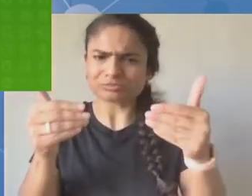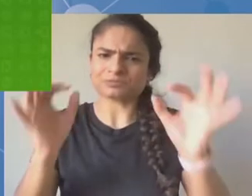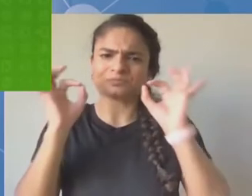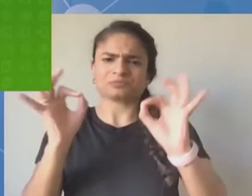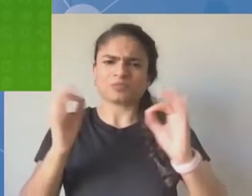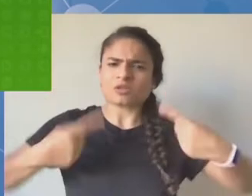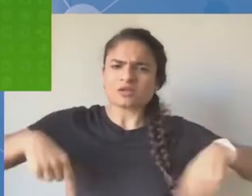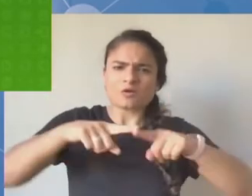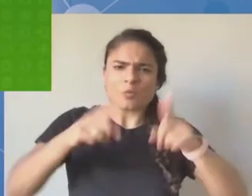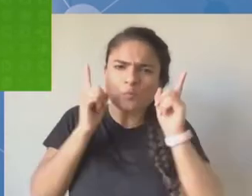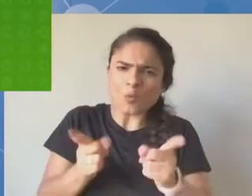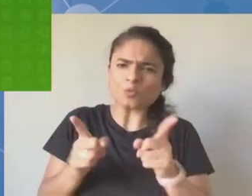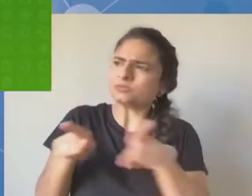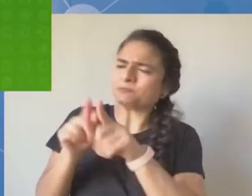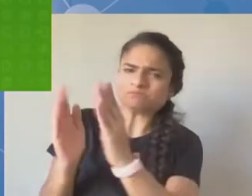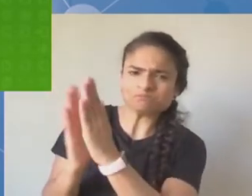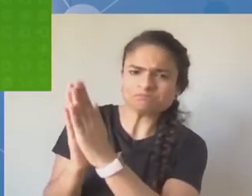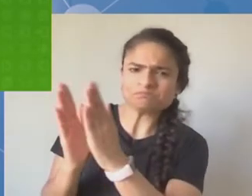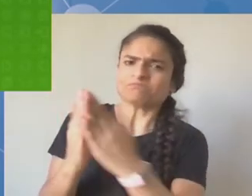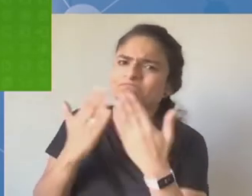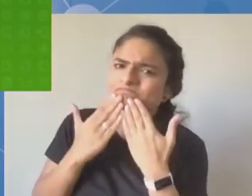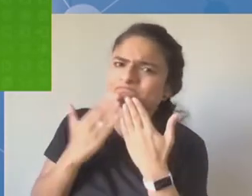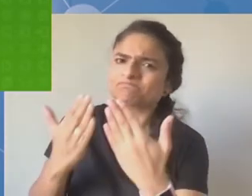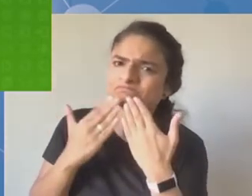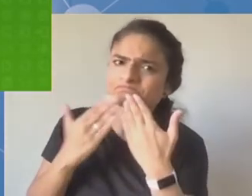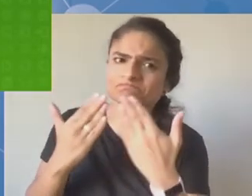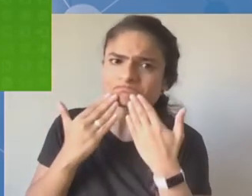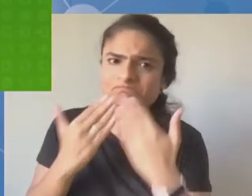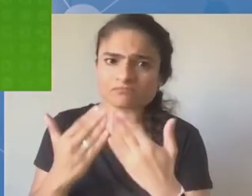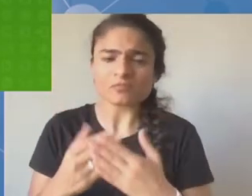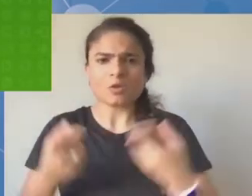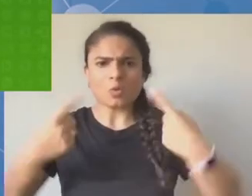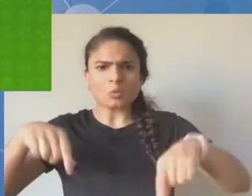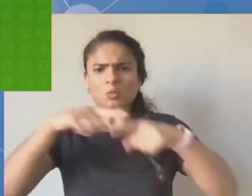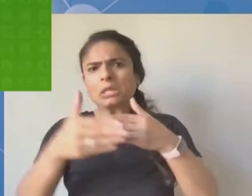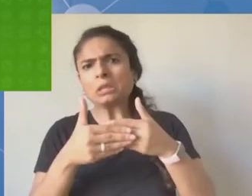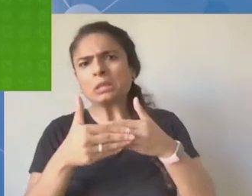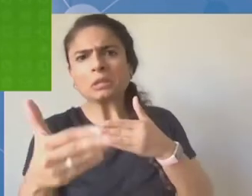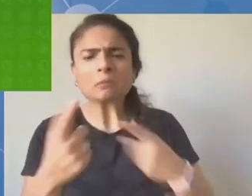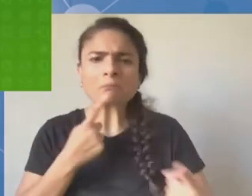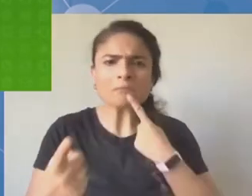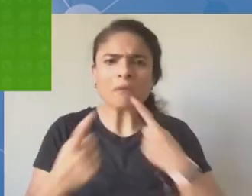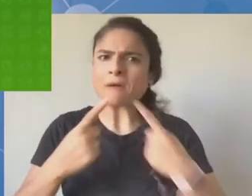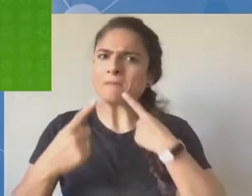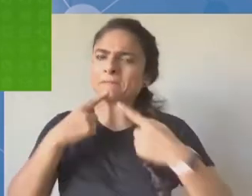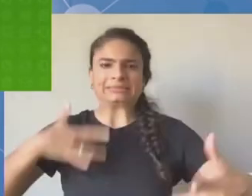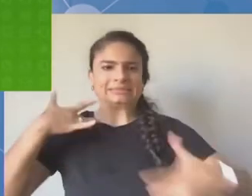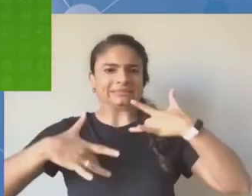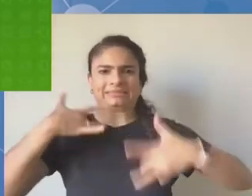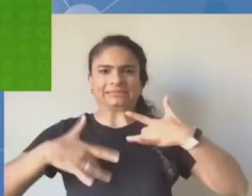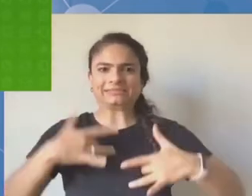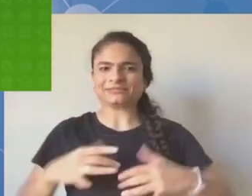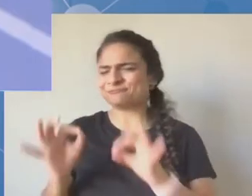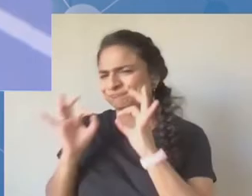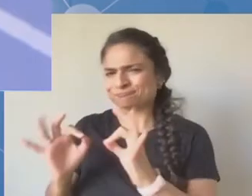odpowiedzialna za ustalenia oraz za organizację tego wydarzenia. Pan